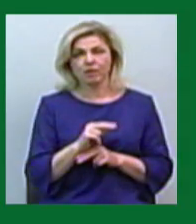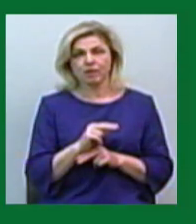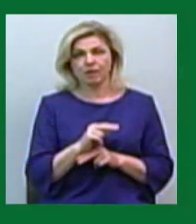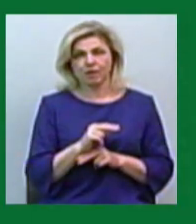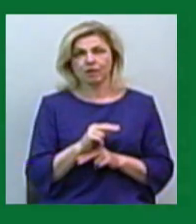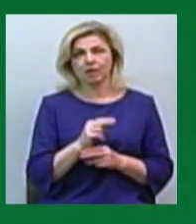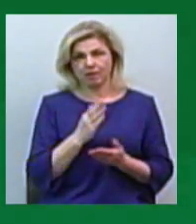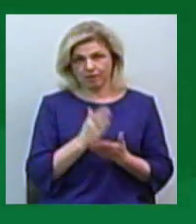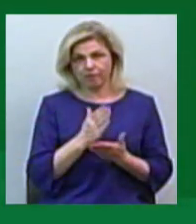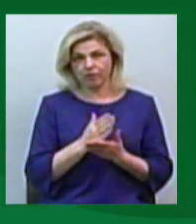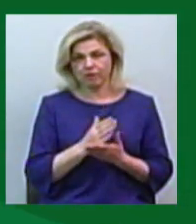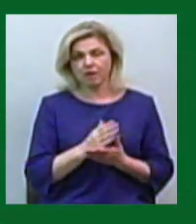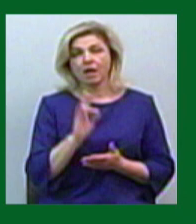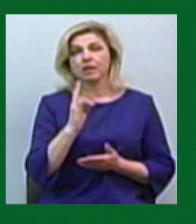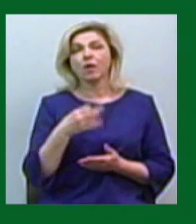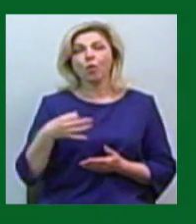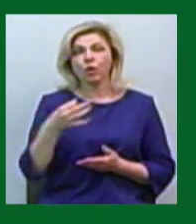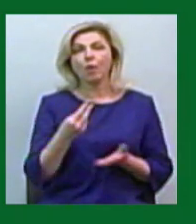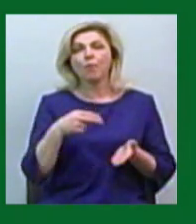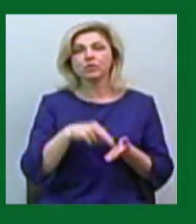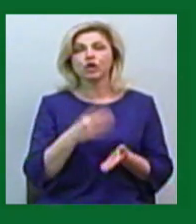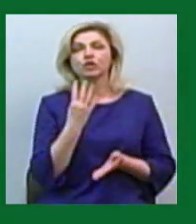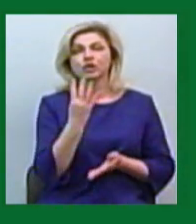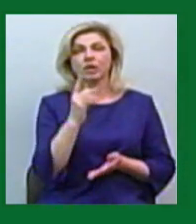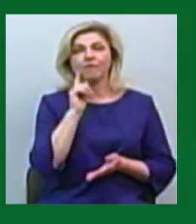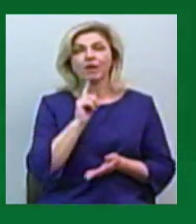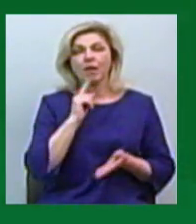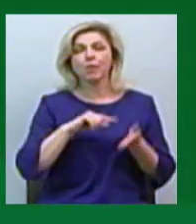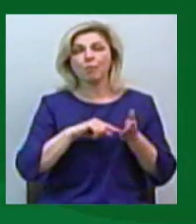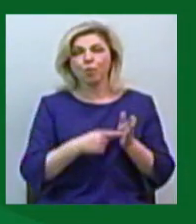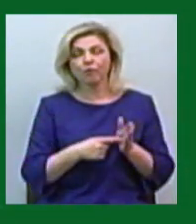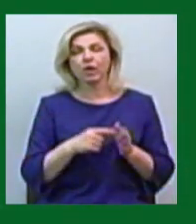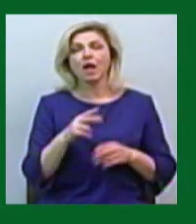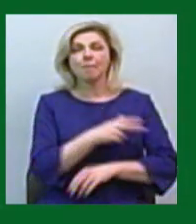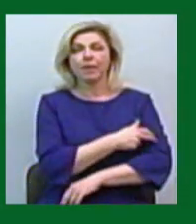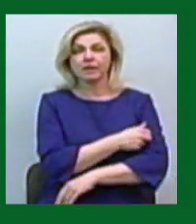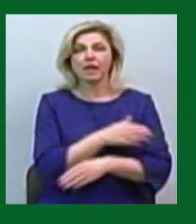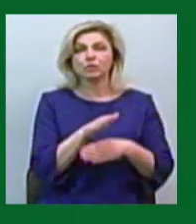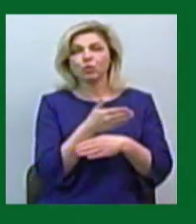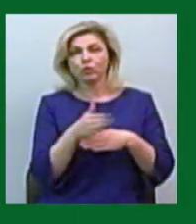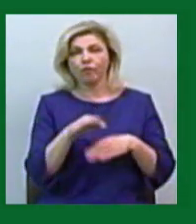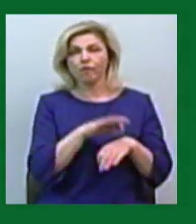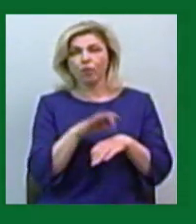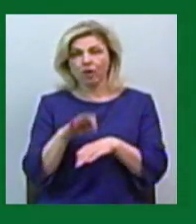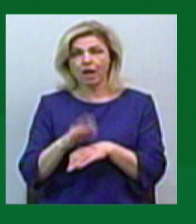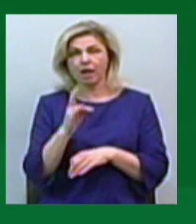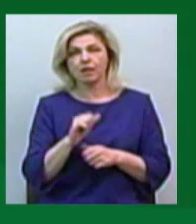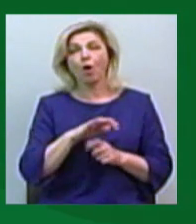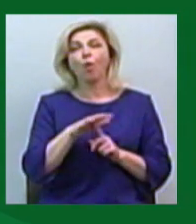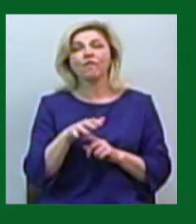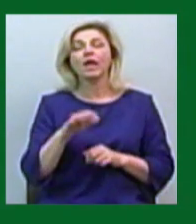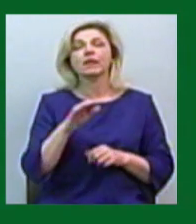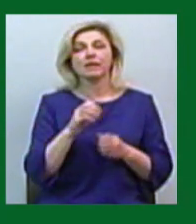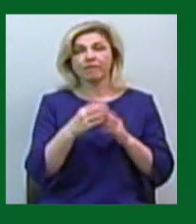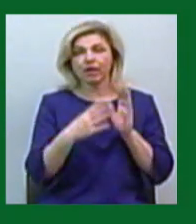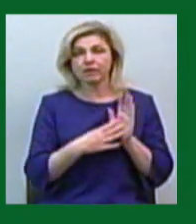На Миколаївщині встановили чотири тимчасові пункти скринінгового медичного сортування хворих на COVID-19. Для чого